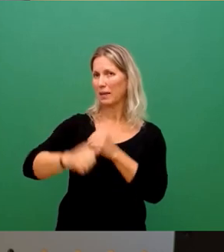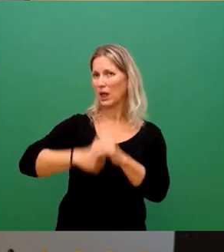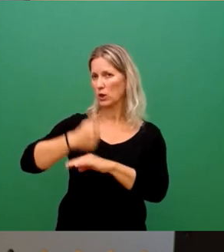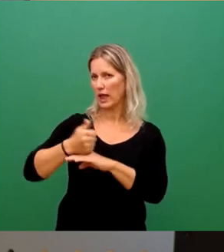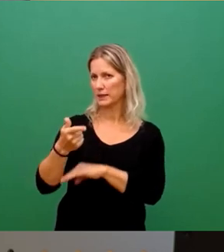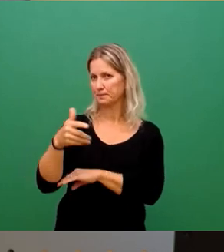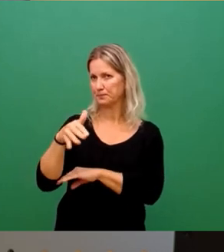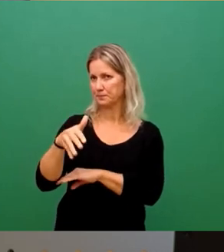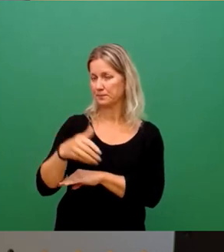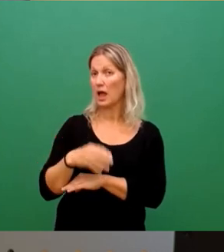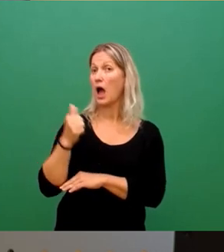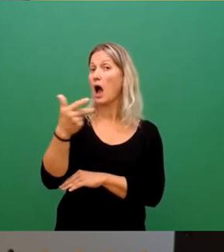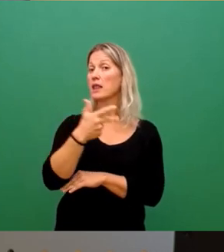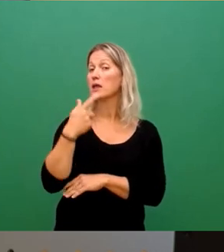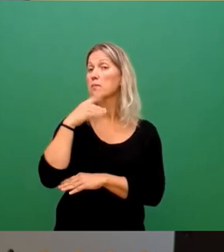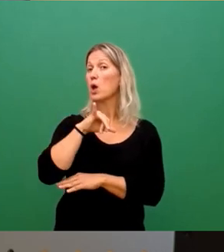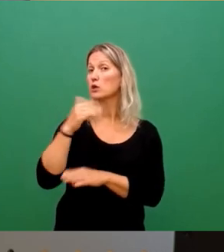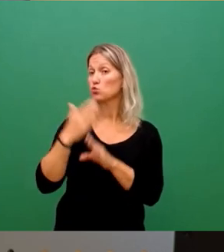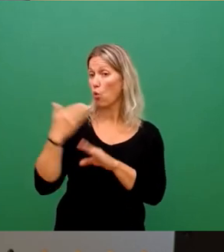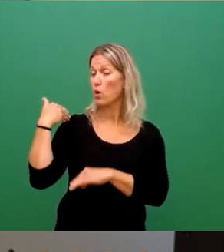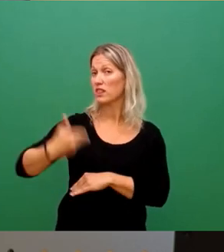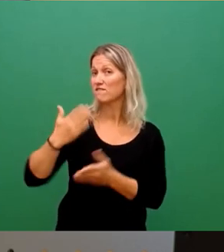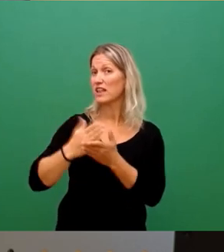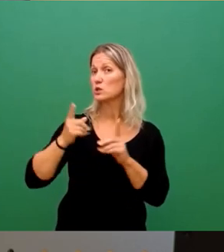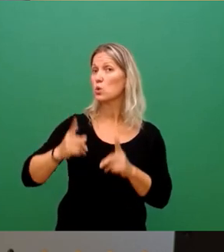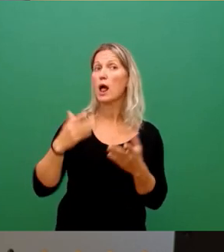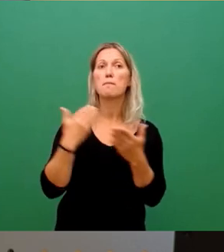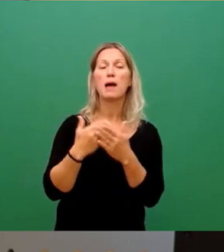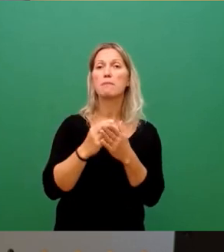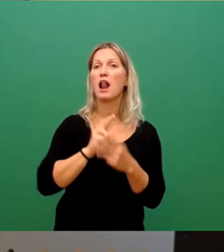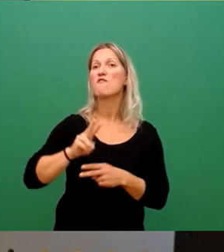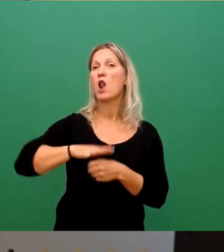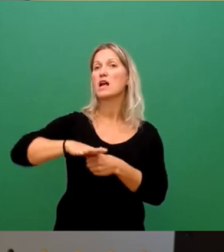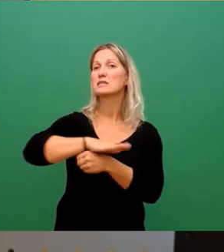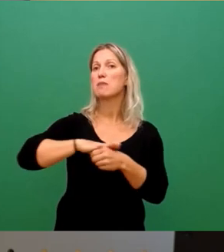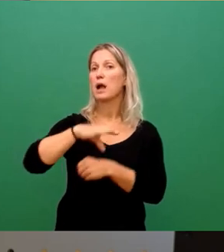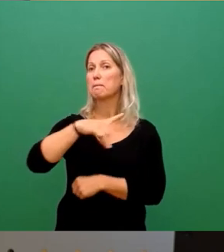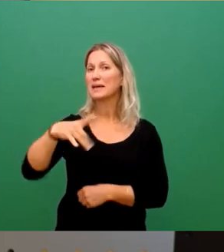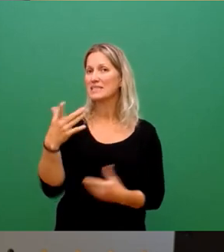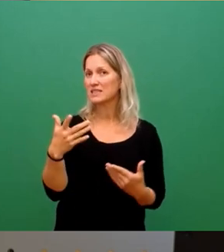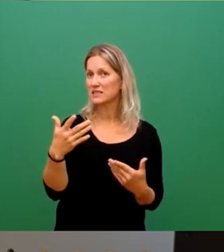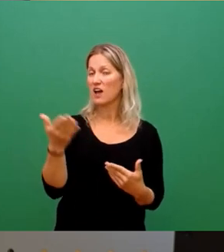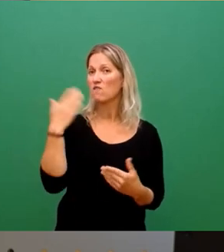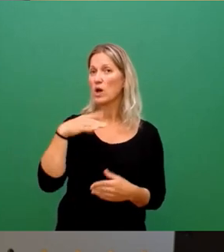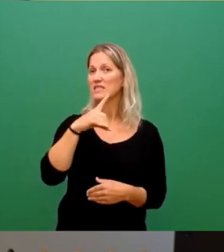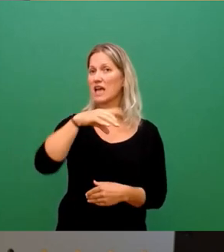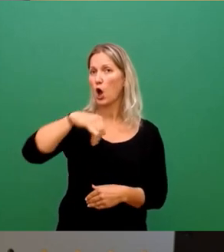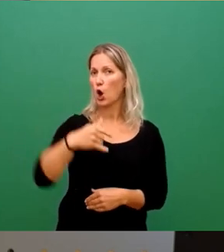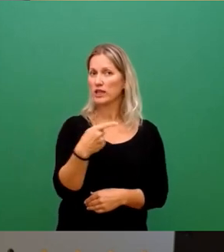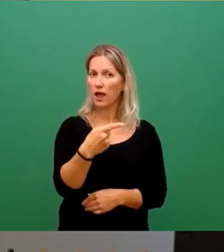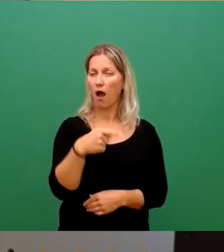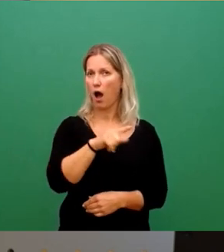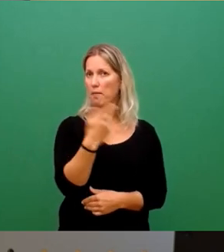Projekte sollten auch schon lange umgesetzt sein. Zum Beispiel der Volksburg Briesnitz auf dem Gelände des THG. Aber da wie immer